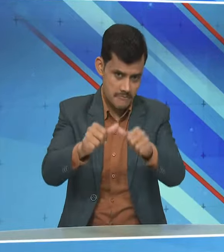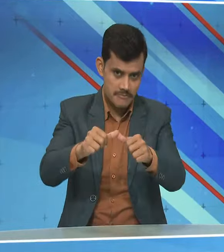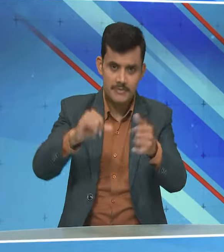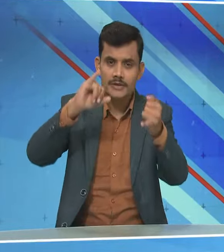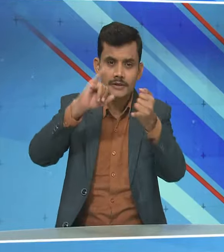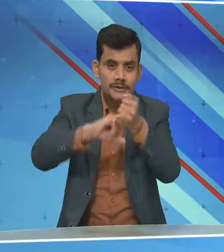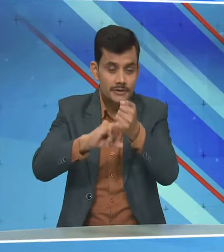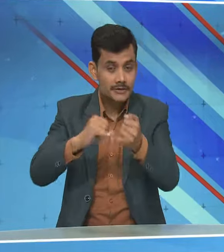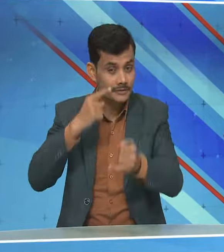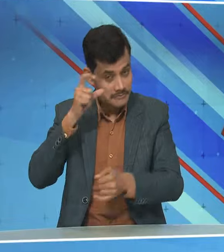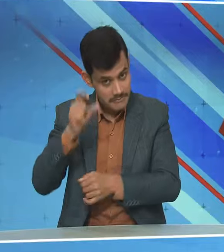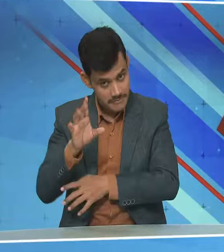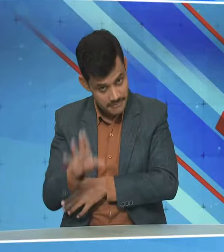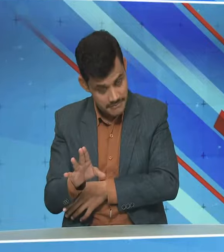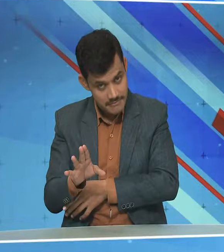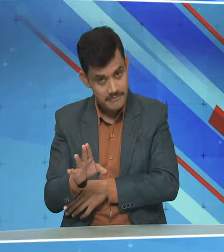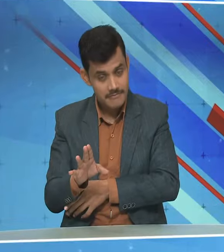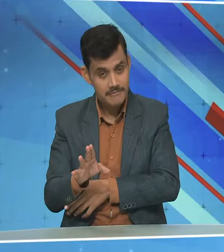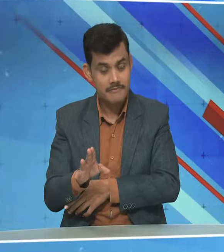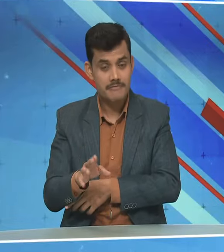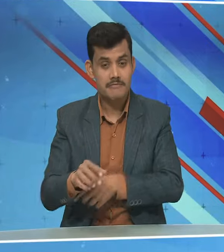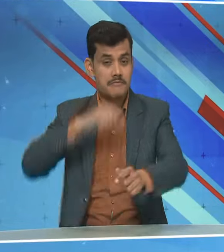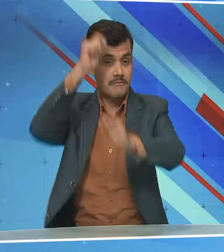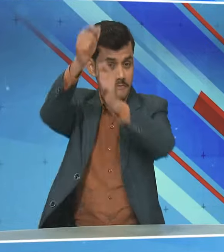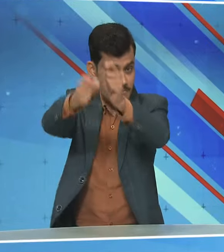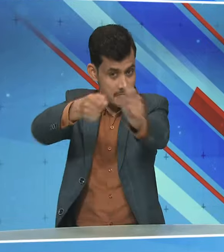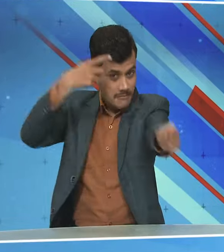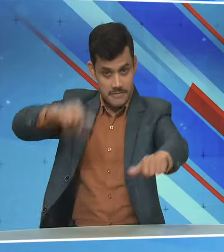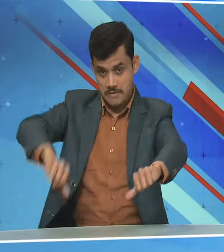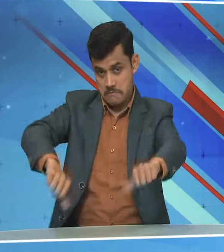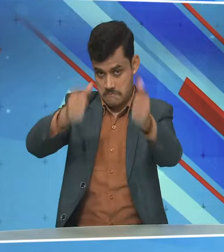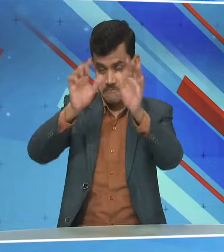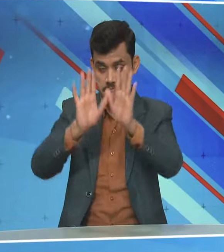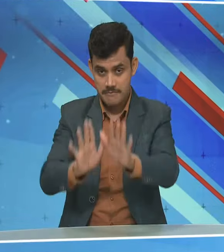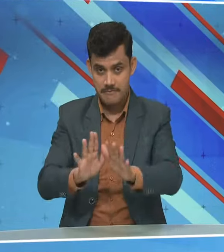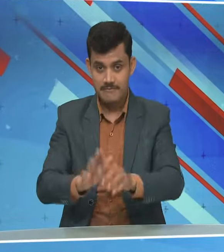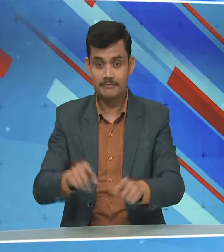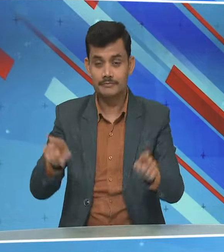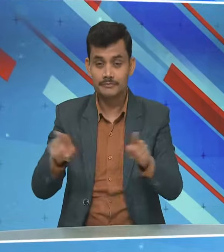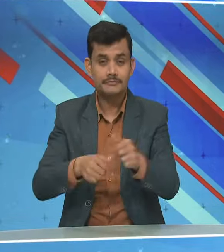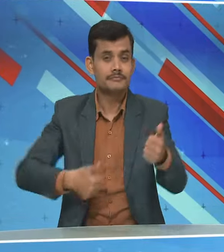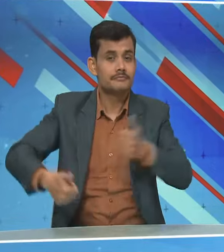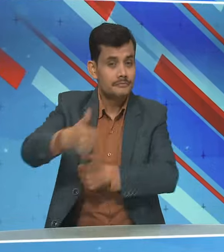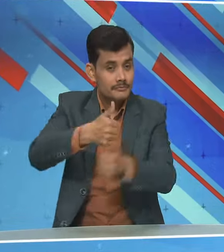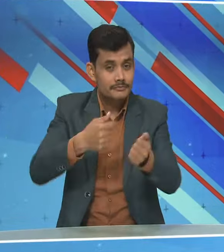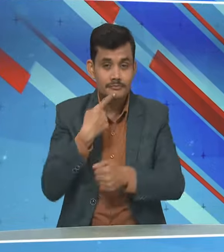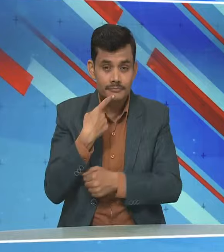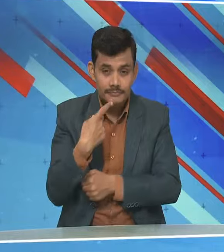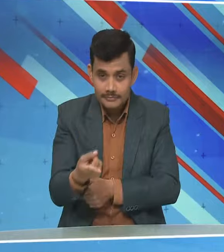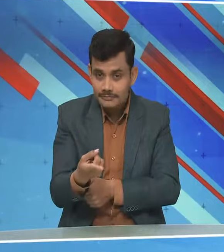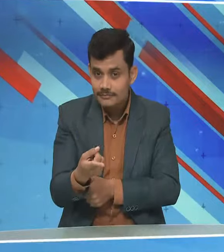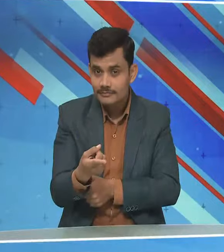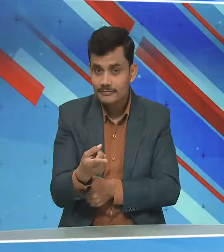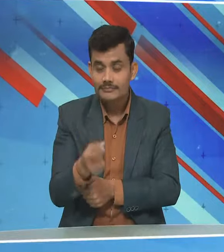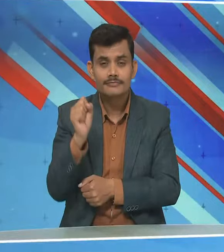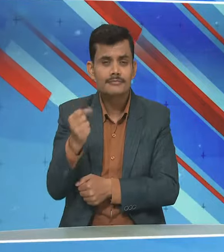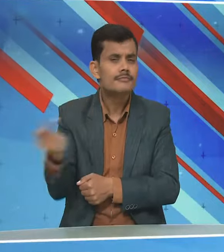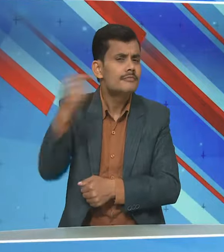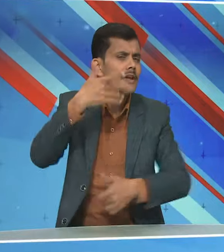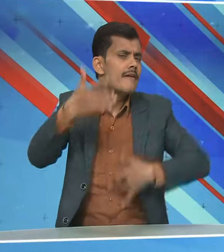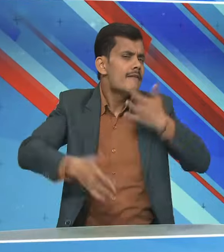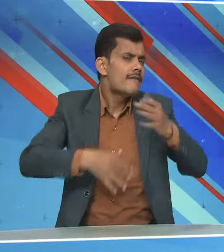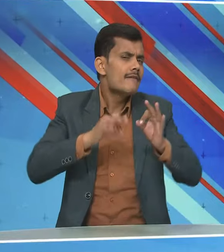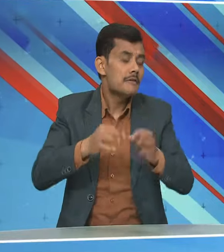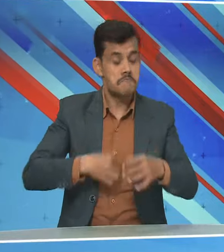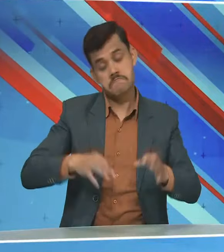सीतल देविया उसने आचर में तीर कमान में टॉप किया तो फिर उन्होंने का कि आपके कैसे लगा